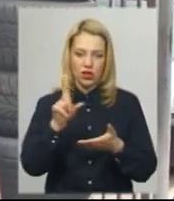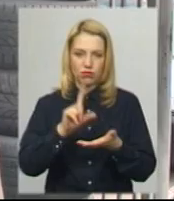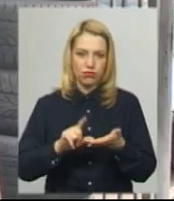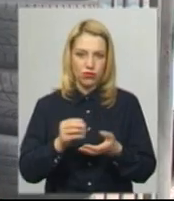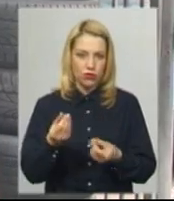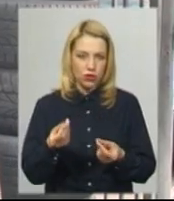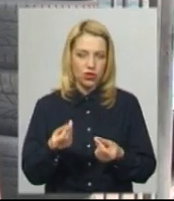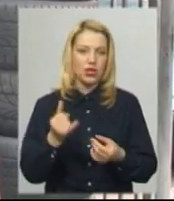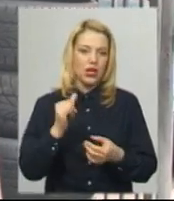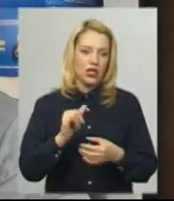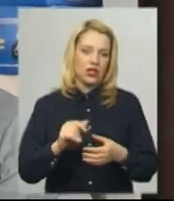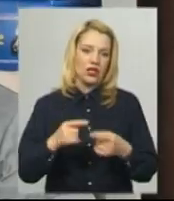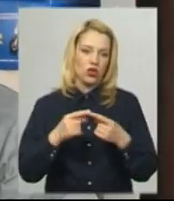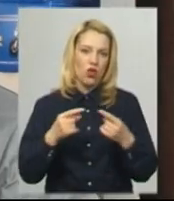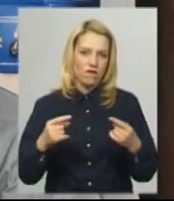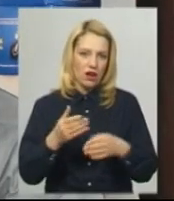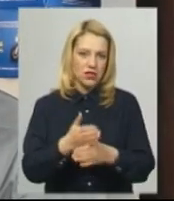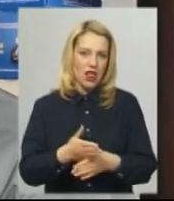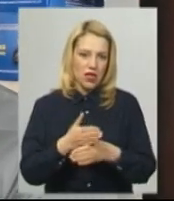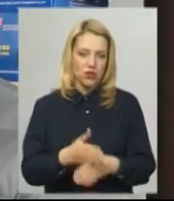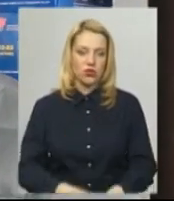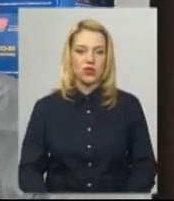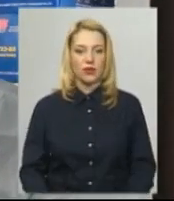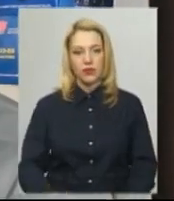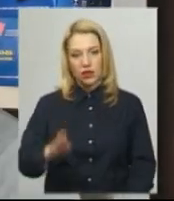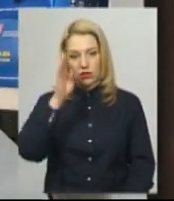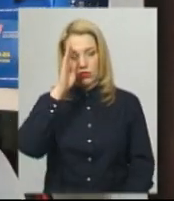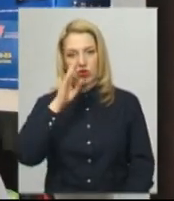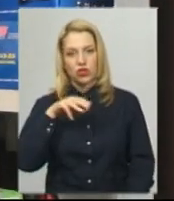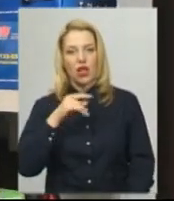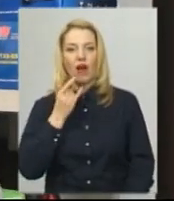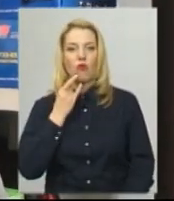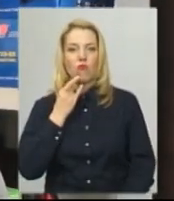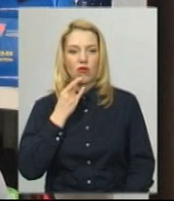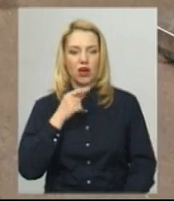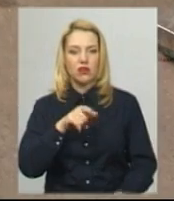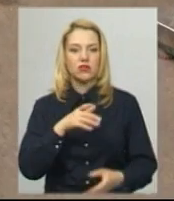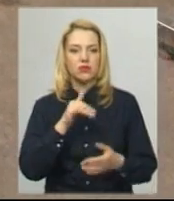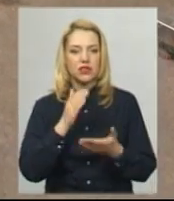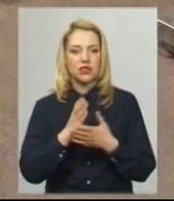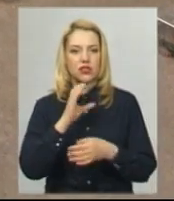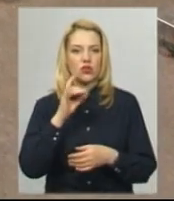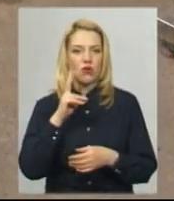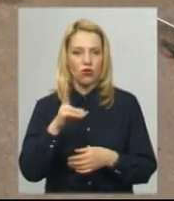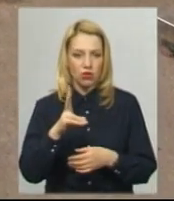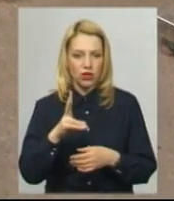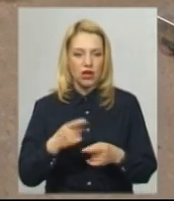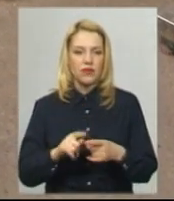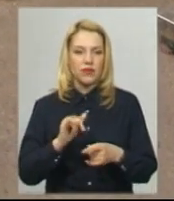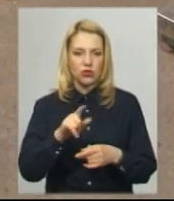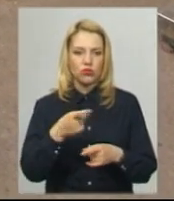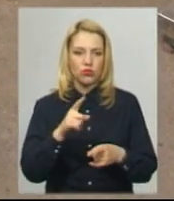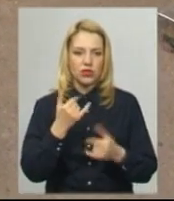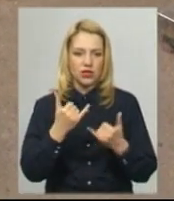кошти, товар залежується. Артем торгує на ринку акумуляторами, товар має строк придатності, каже підприємець. Тому чоловік вдався до знижок та